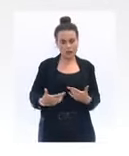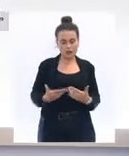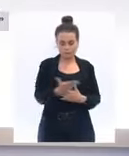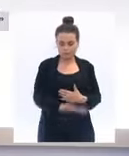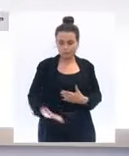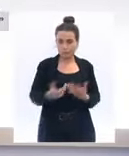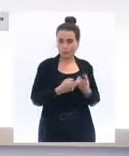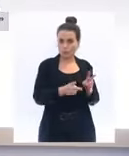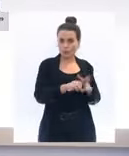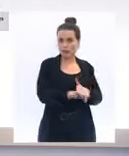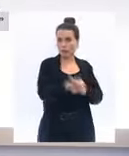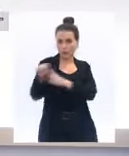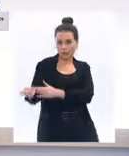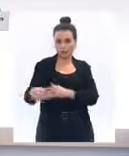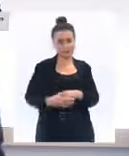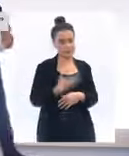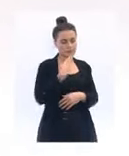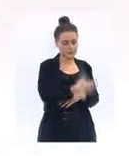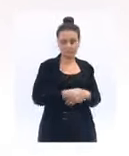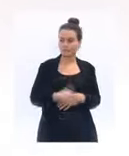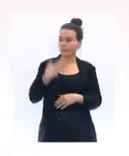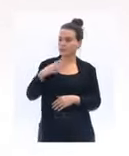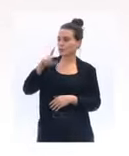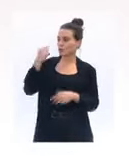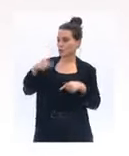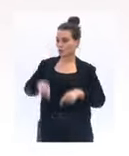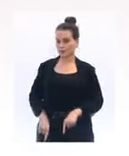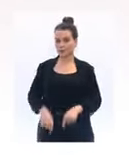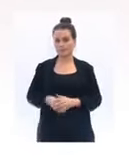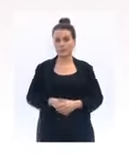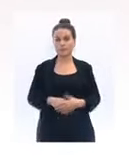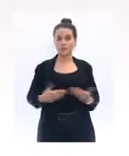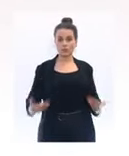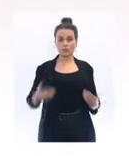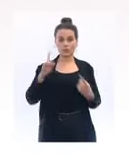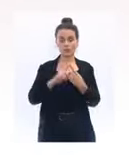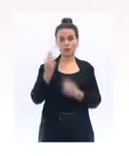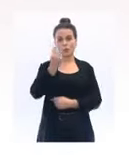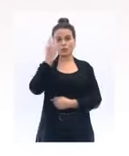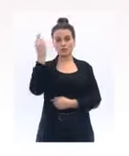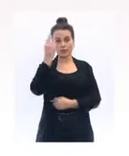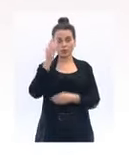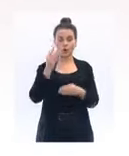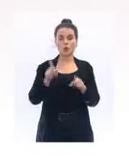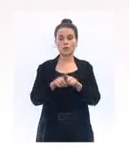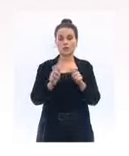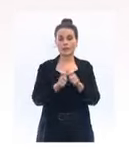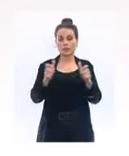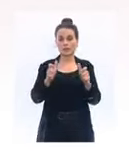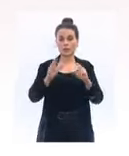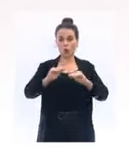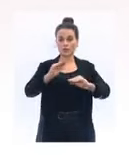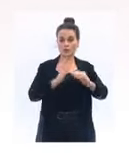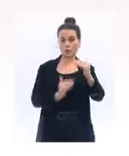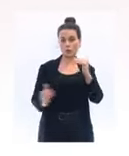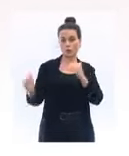remercie. Merci, monsieur le ministre. Pour les universités et établissements d'enseignement supérieur, la règle sera